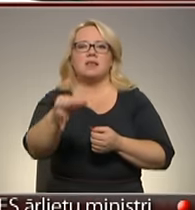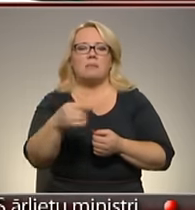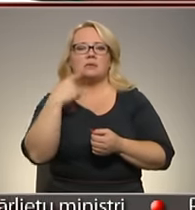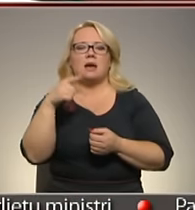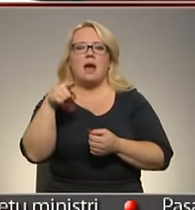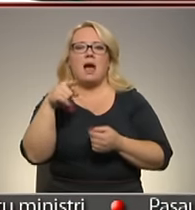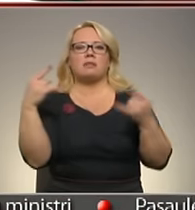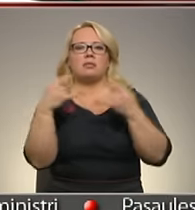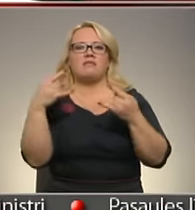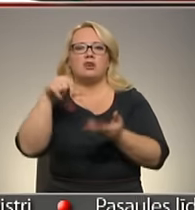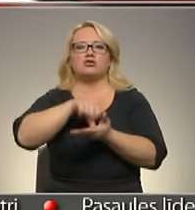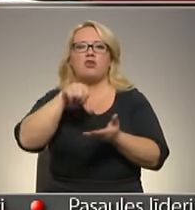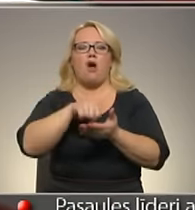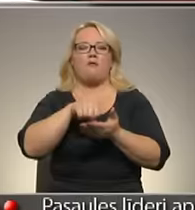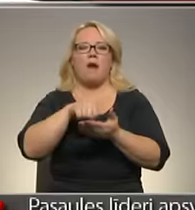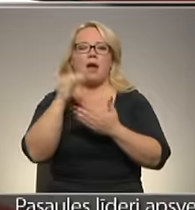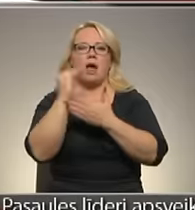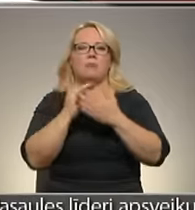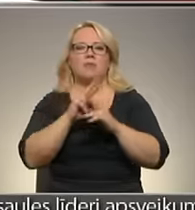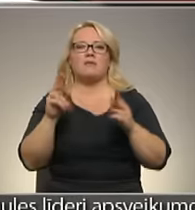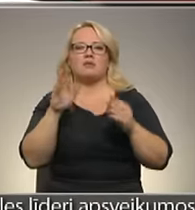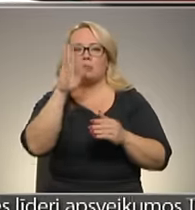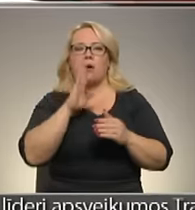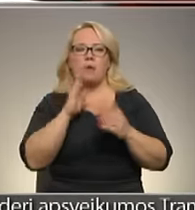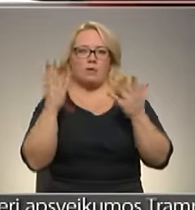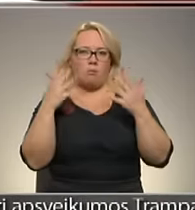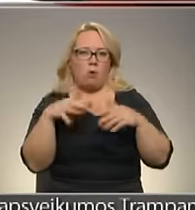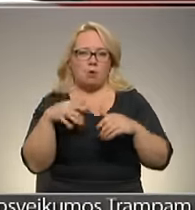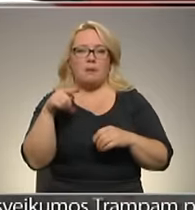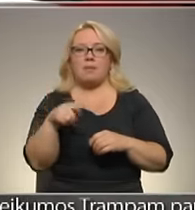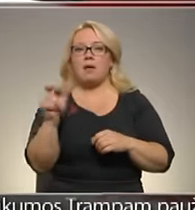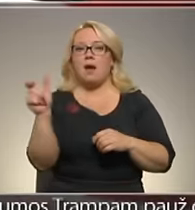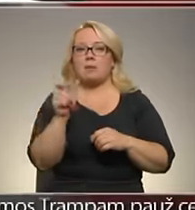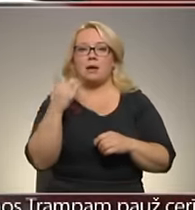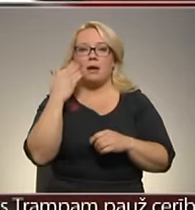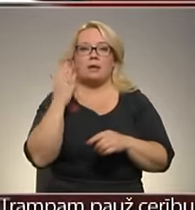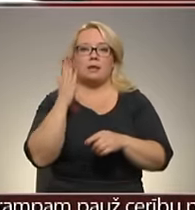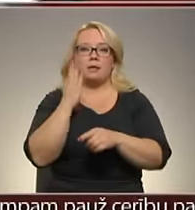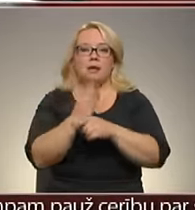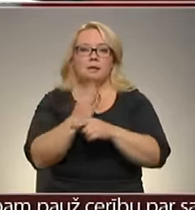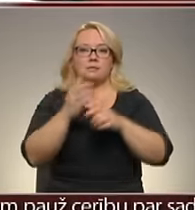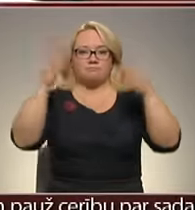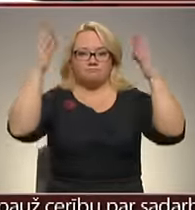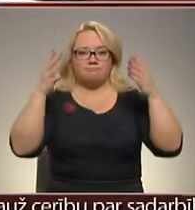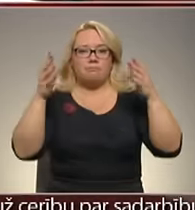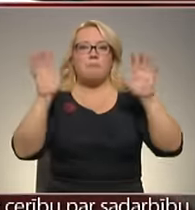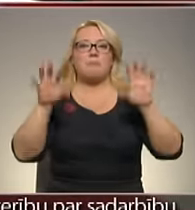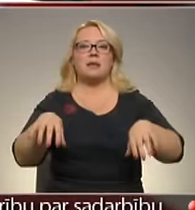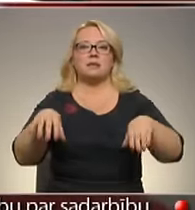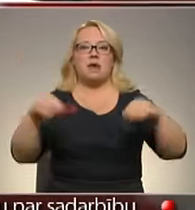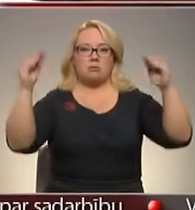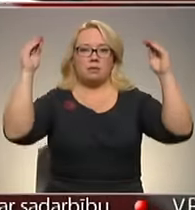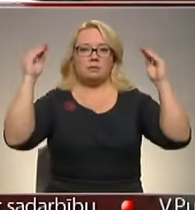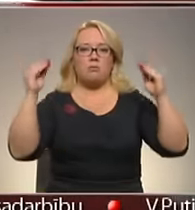show izklaides raidījumas nekā nopietnu politiku. Savukārt tajā brīdī, kad viņam tiks uzliekta galvā šī prezidenta cepuri,